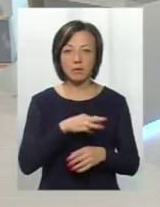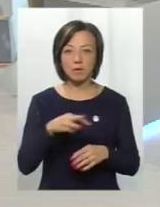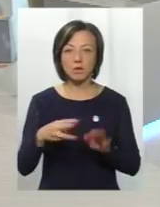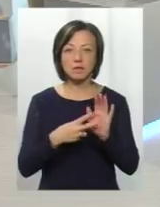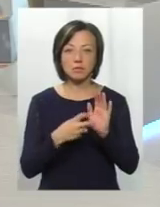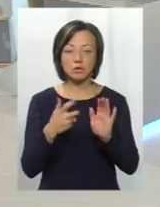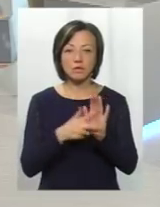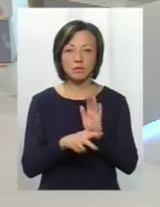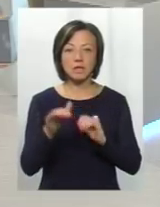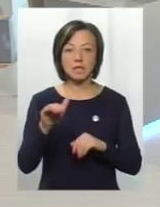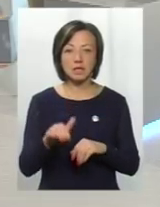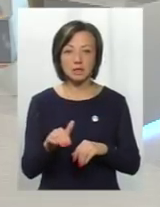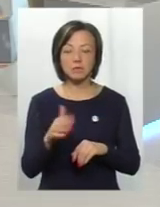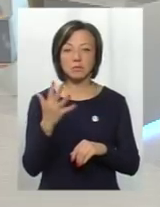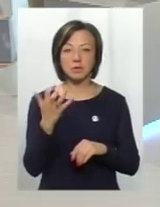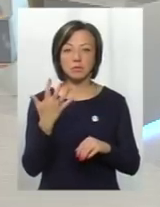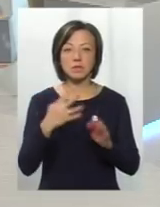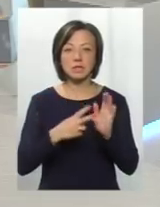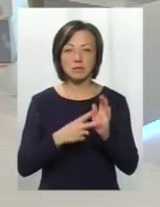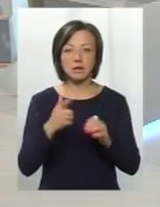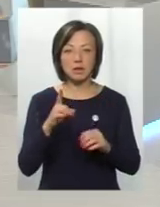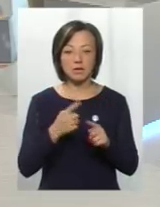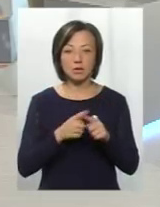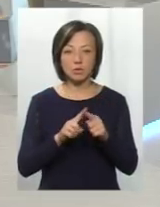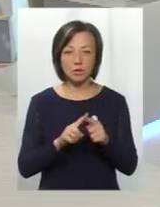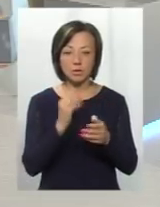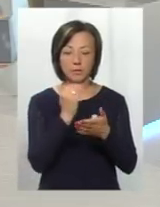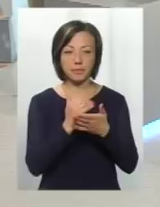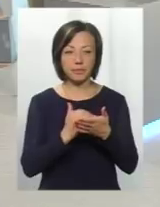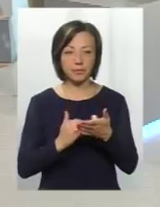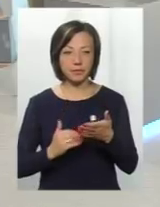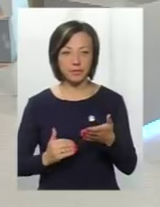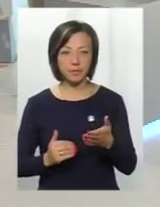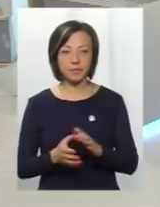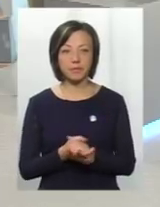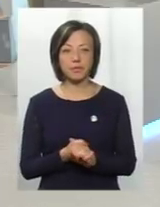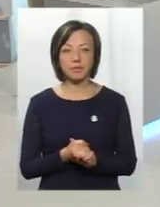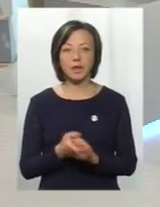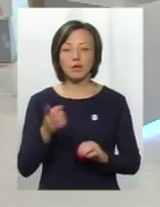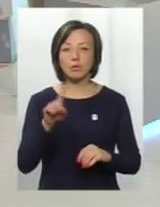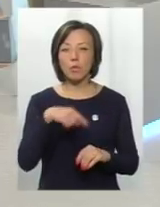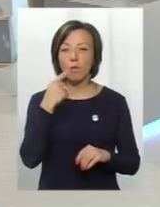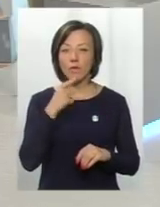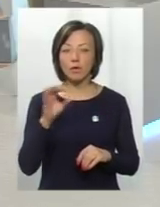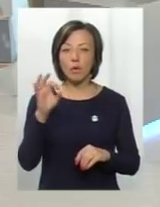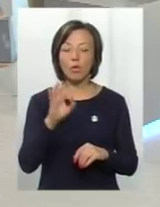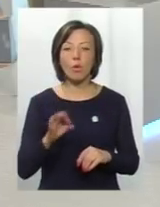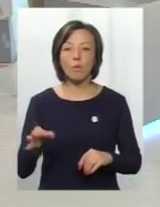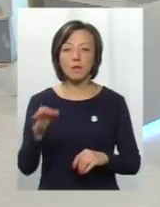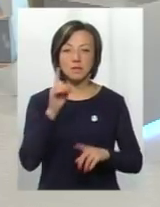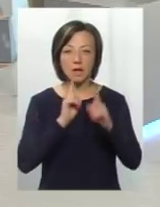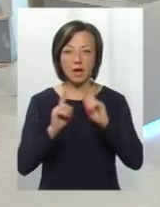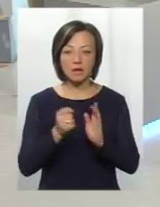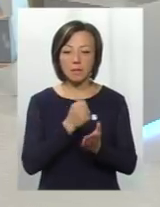780 тисяч 557 гривень. І тут по статейно. Тому говорити про те, що обласна рада